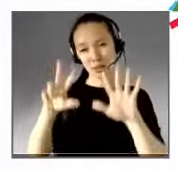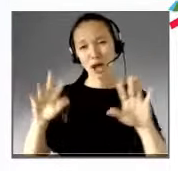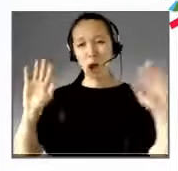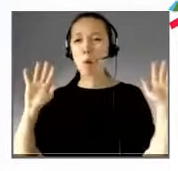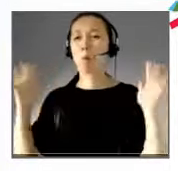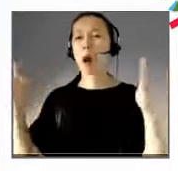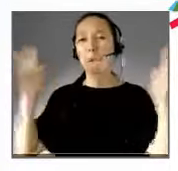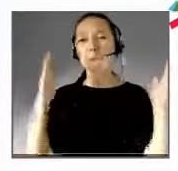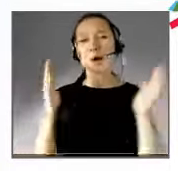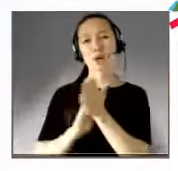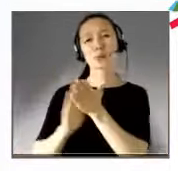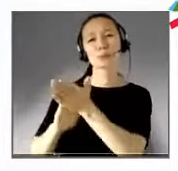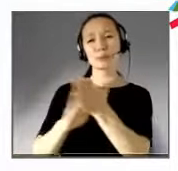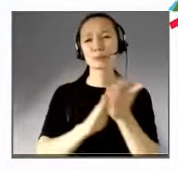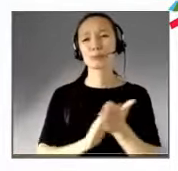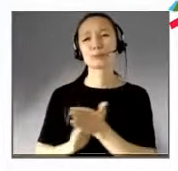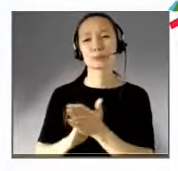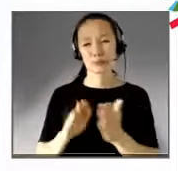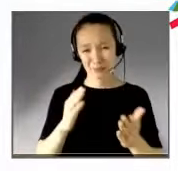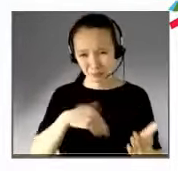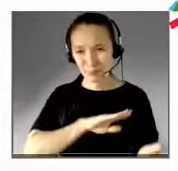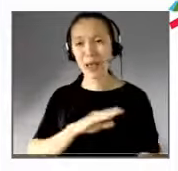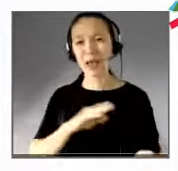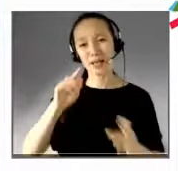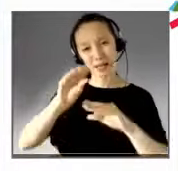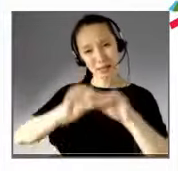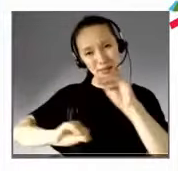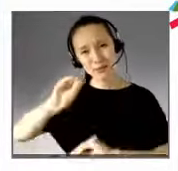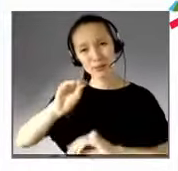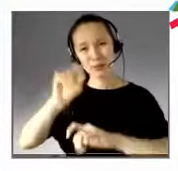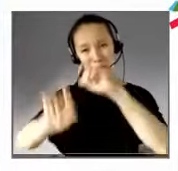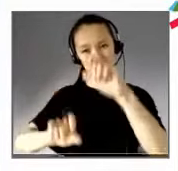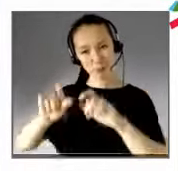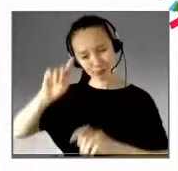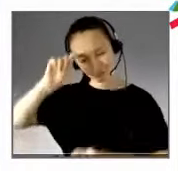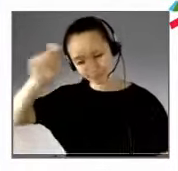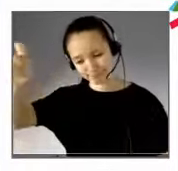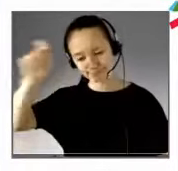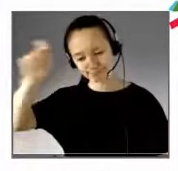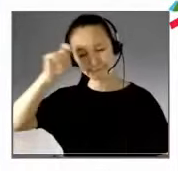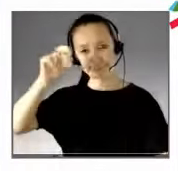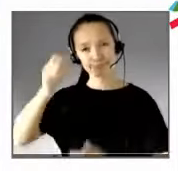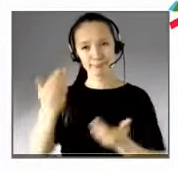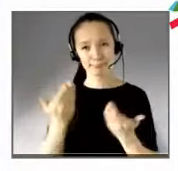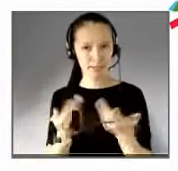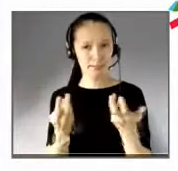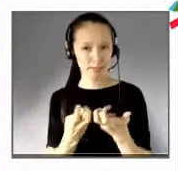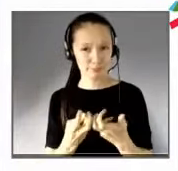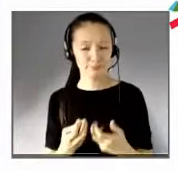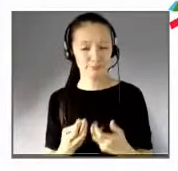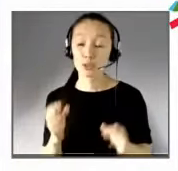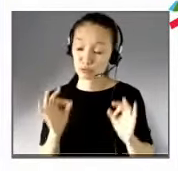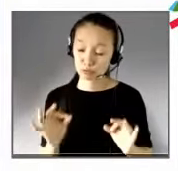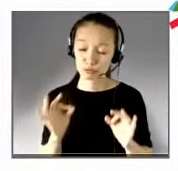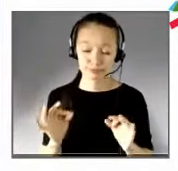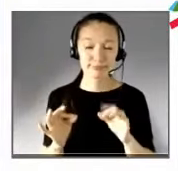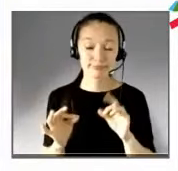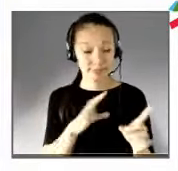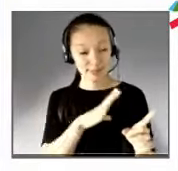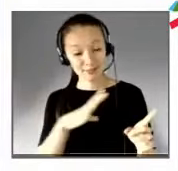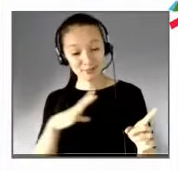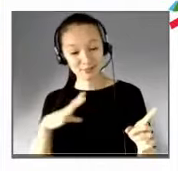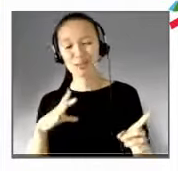soignants ? On a vu, absolument, a vu aussi de la même façon beaucoup d'affection, beaucoup de